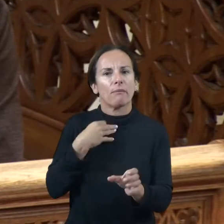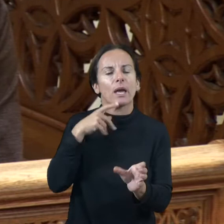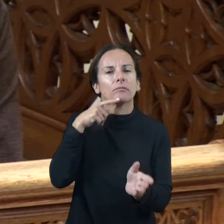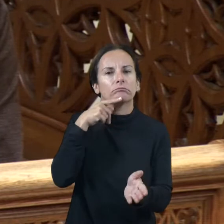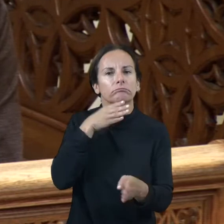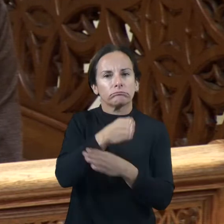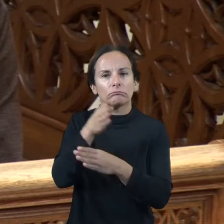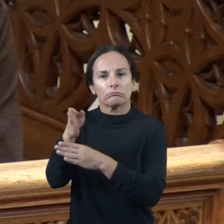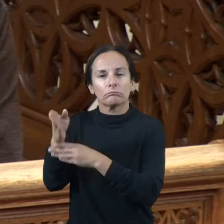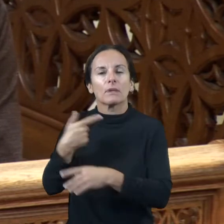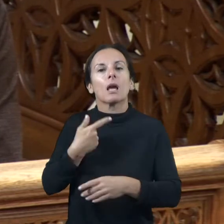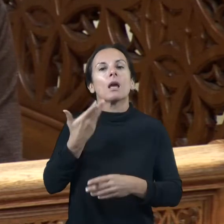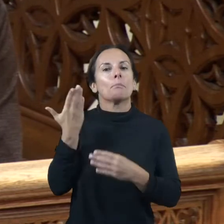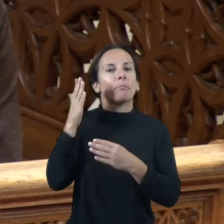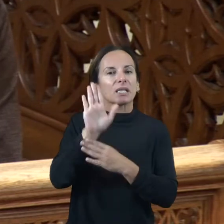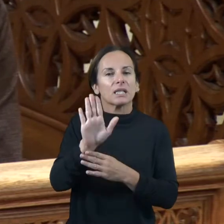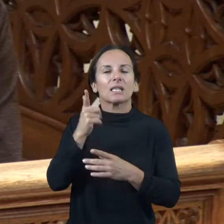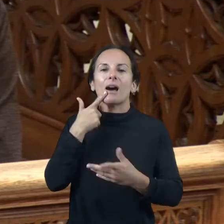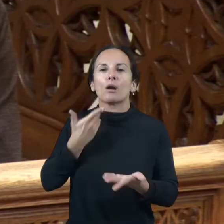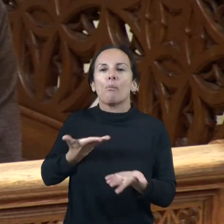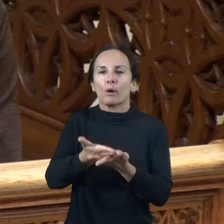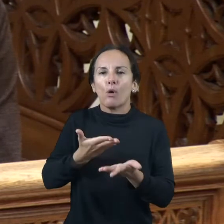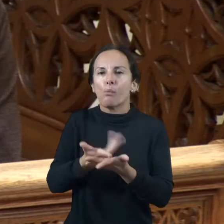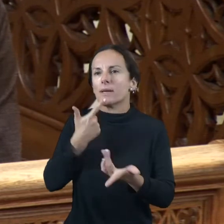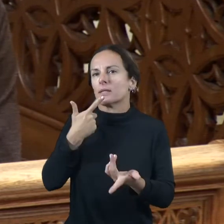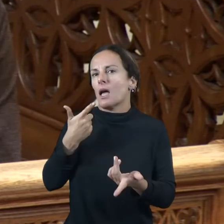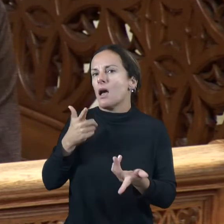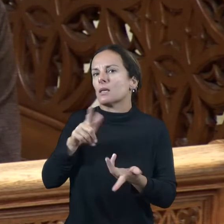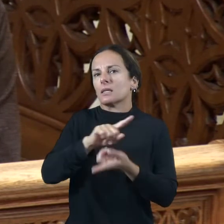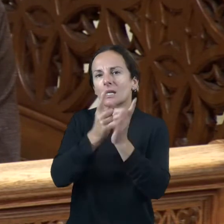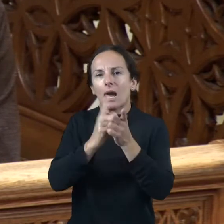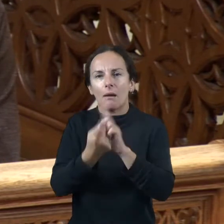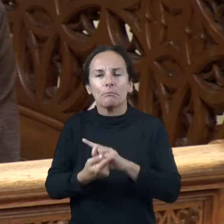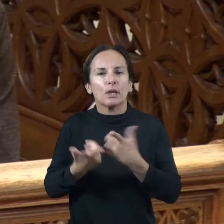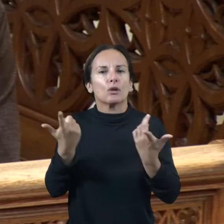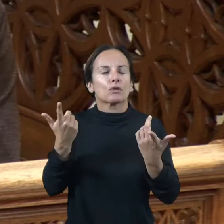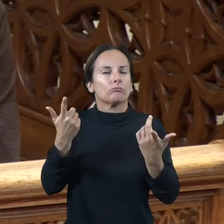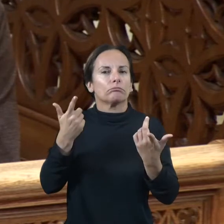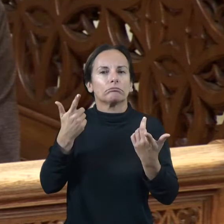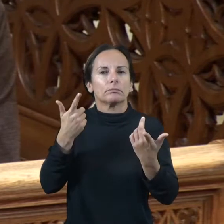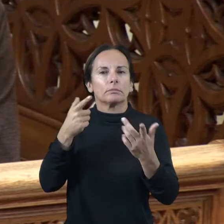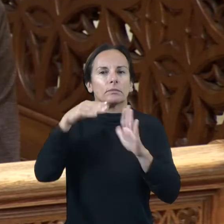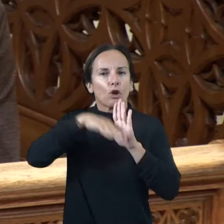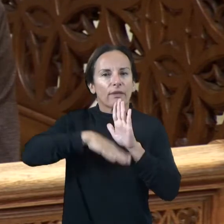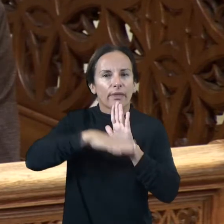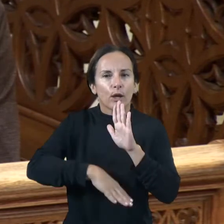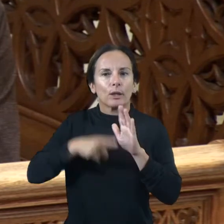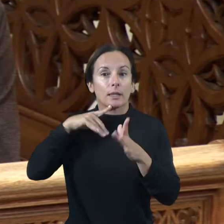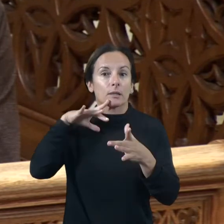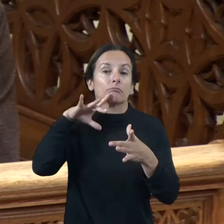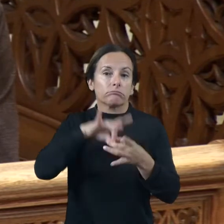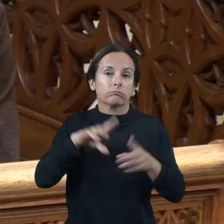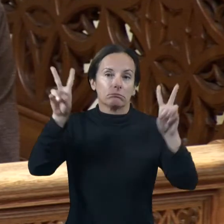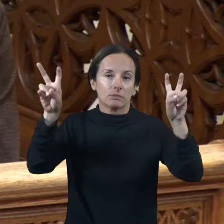presentar propostes sermanes mocions i suggeriments perquè el COESME adopti acords o perquè estudien les comissions referits a les matèries